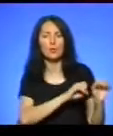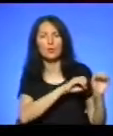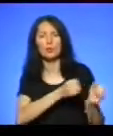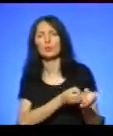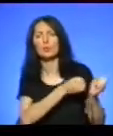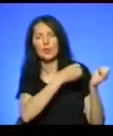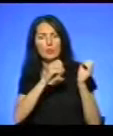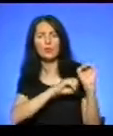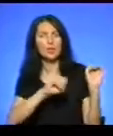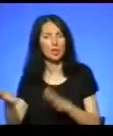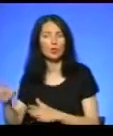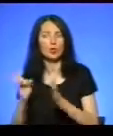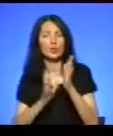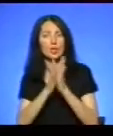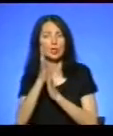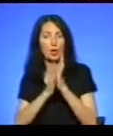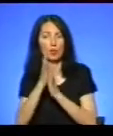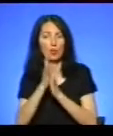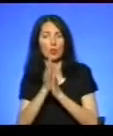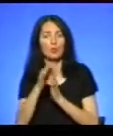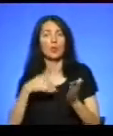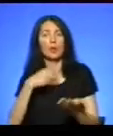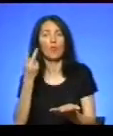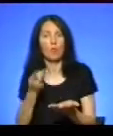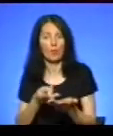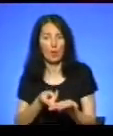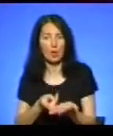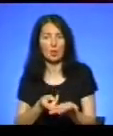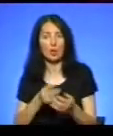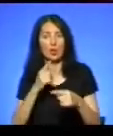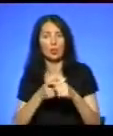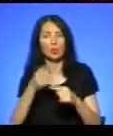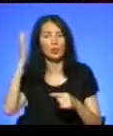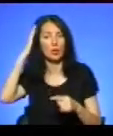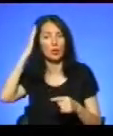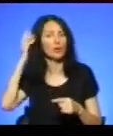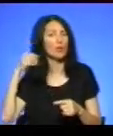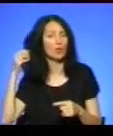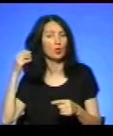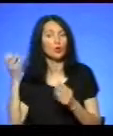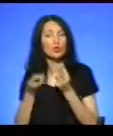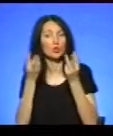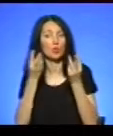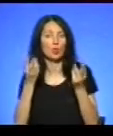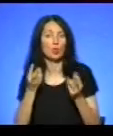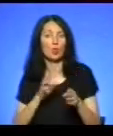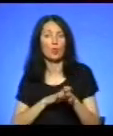я впала, мені у голові таке волосся обгоріло, то я зараз в густині. А жіночка тут,